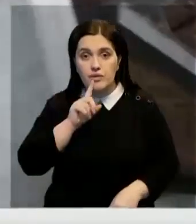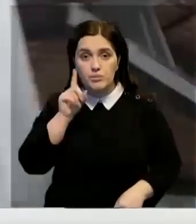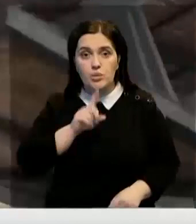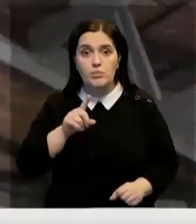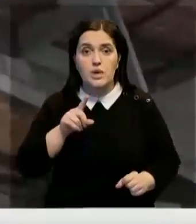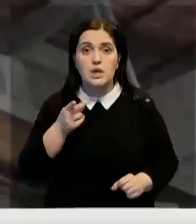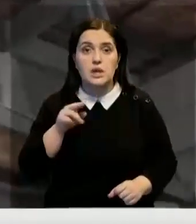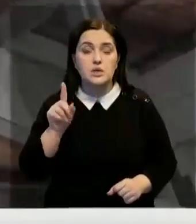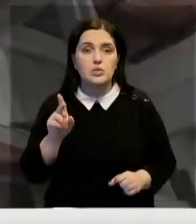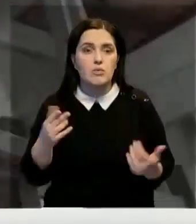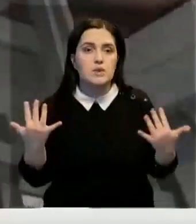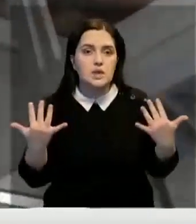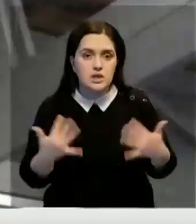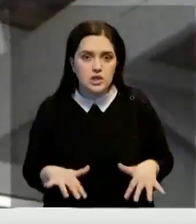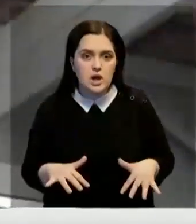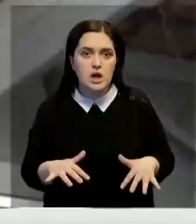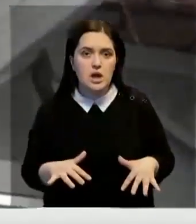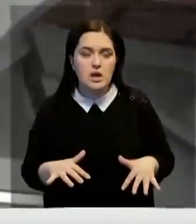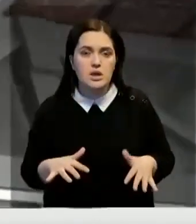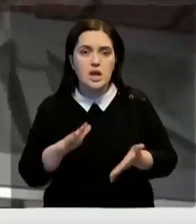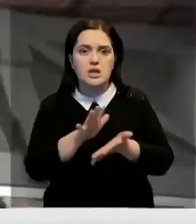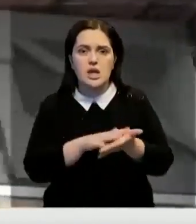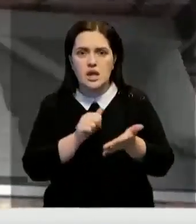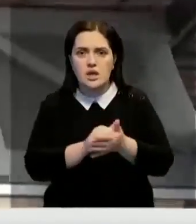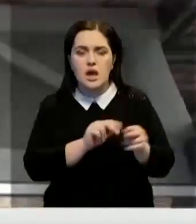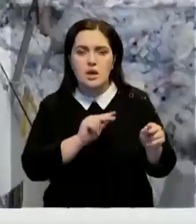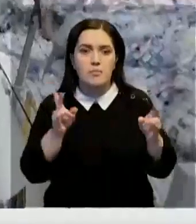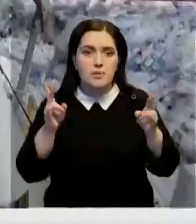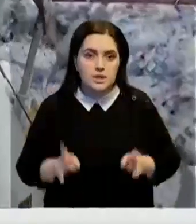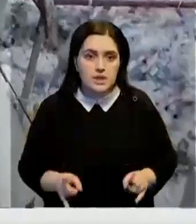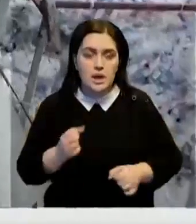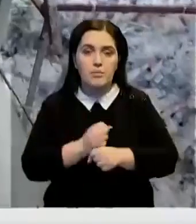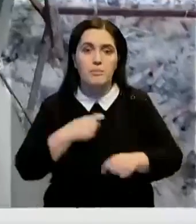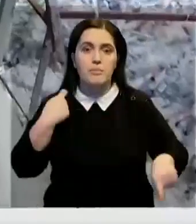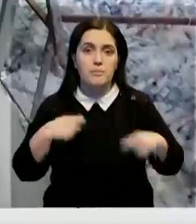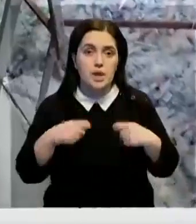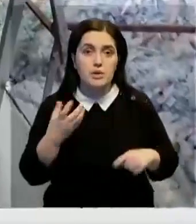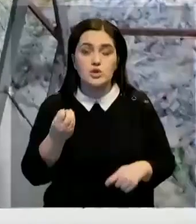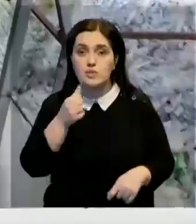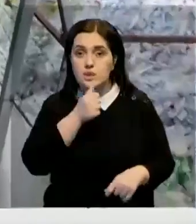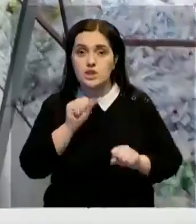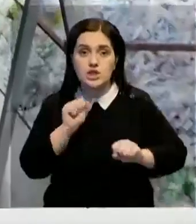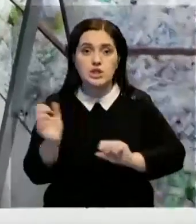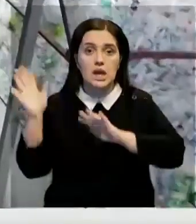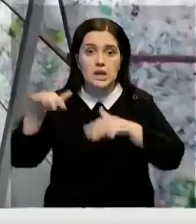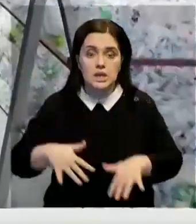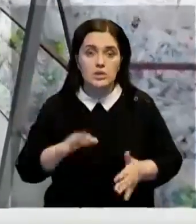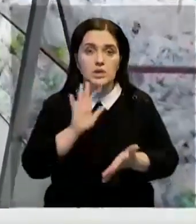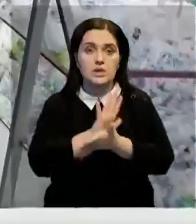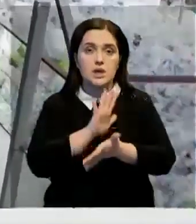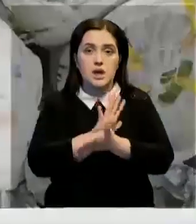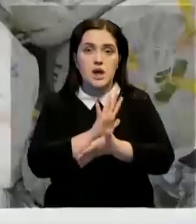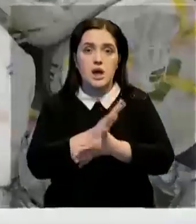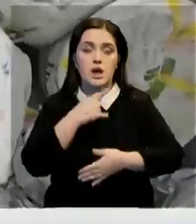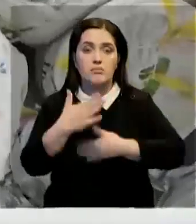стать временным убежищем для тех, кто потерял жилище в результате стихийных бедствий. Переработка пластика – это еще и способ защитить океан от